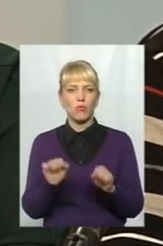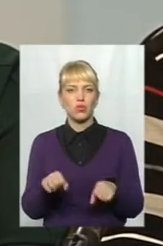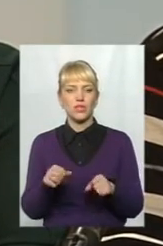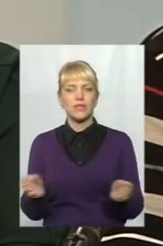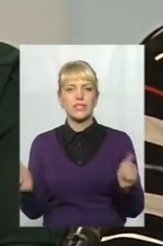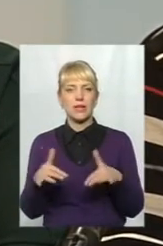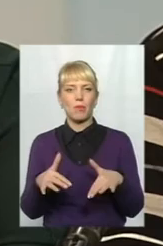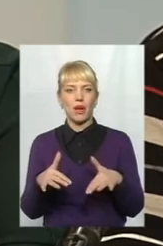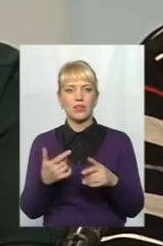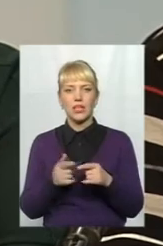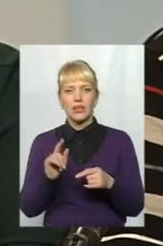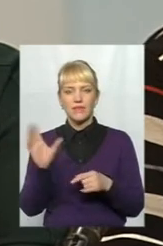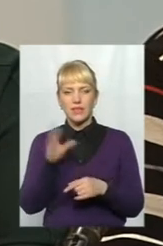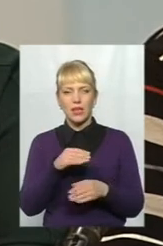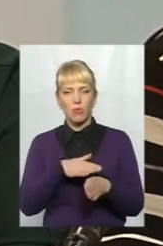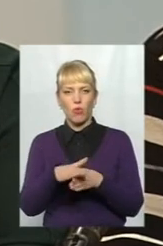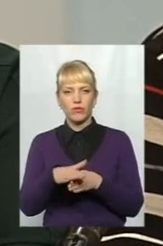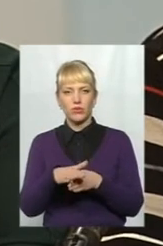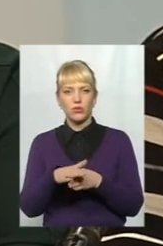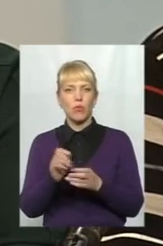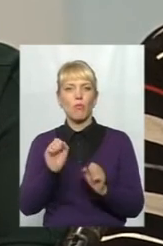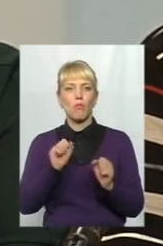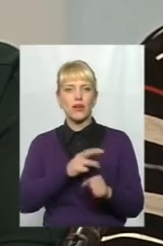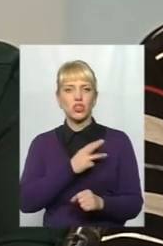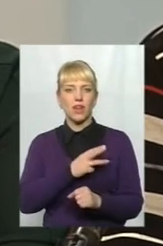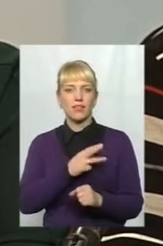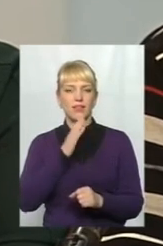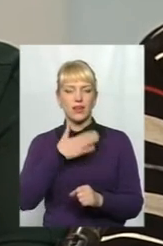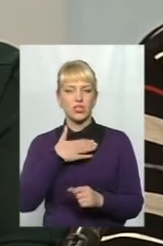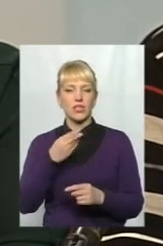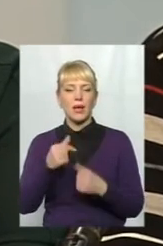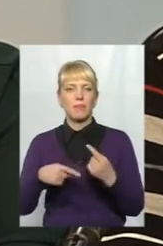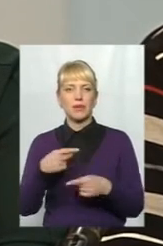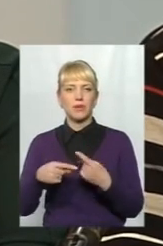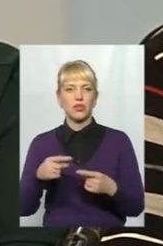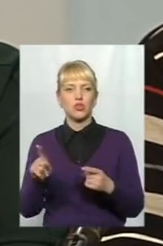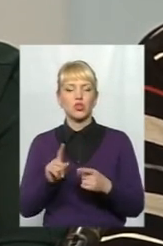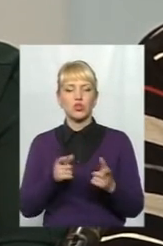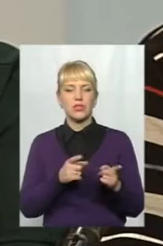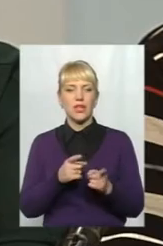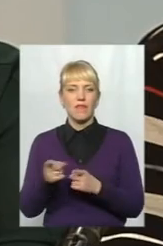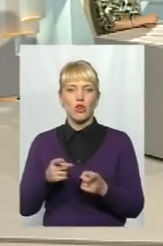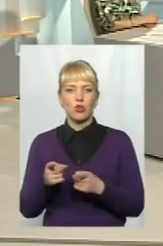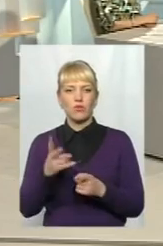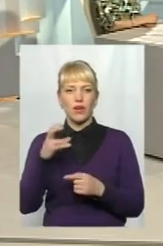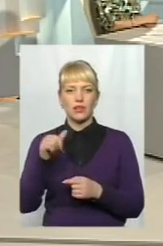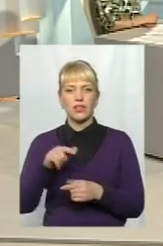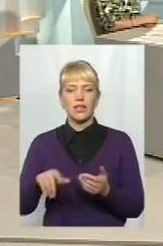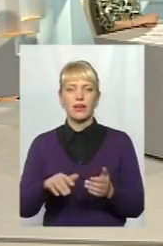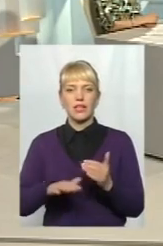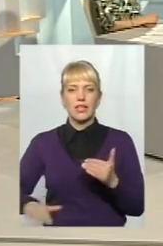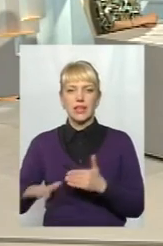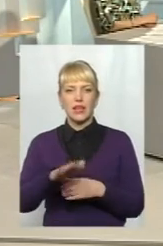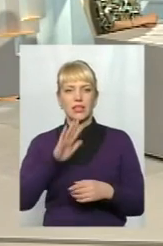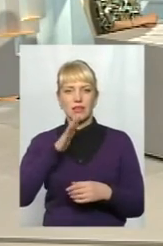зібрати оці повністю бажання наших підприємців, щось виготовляти на теренах нашого міста Хмельницького